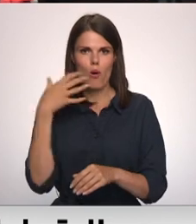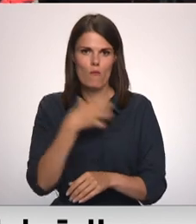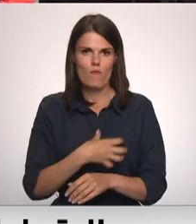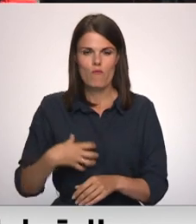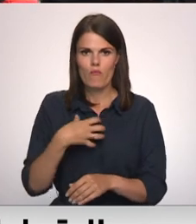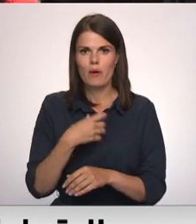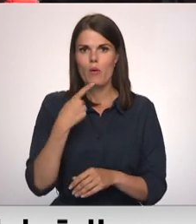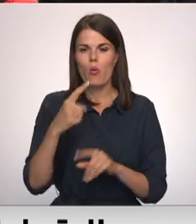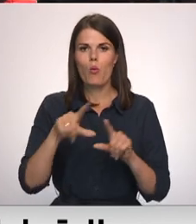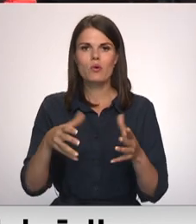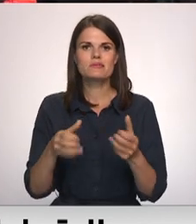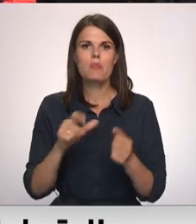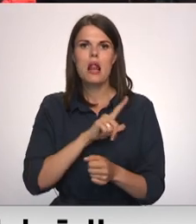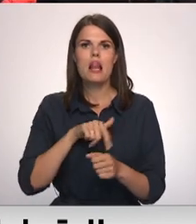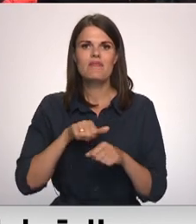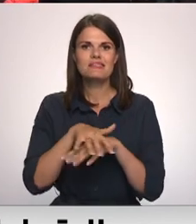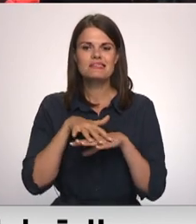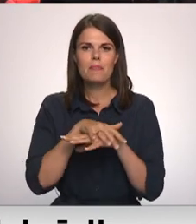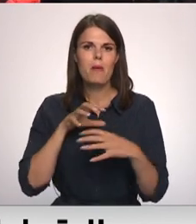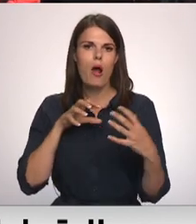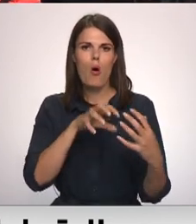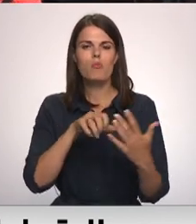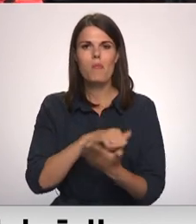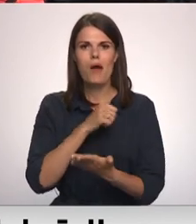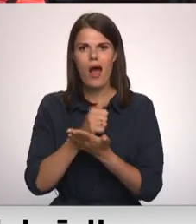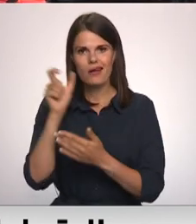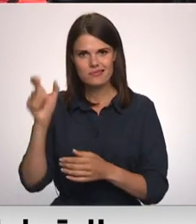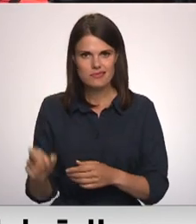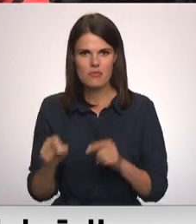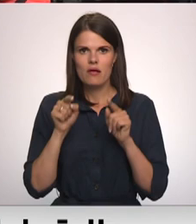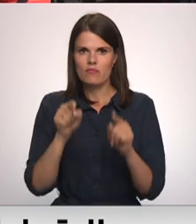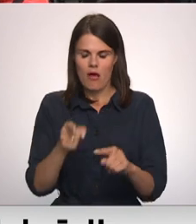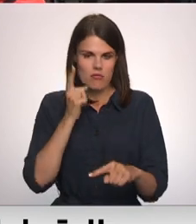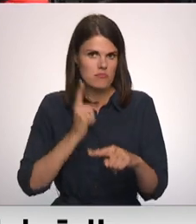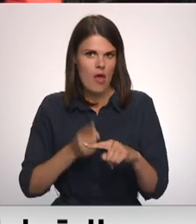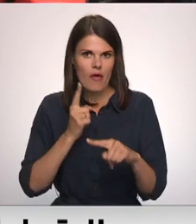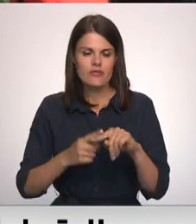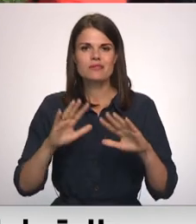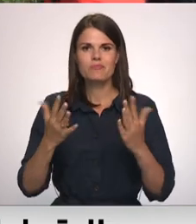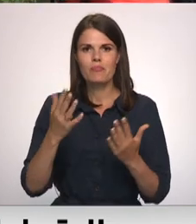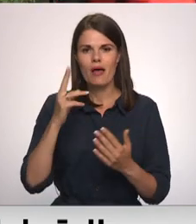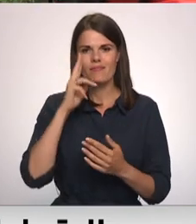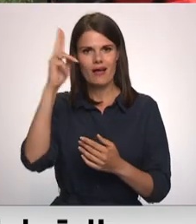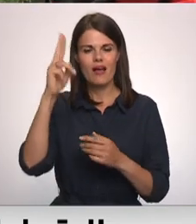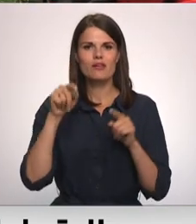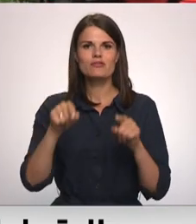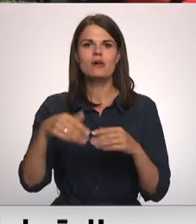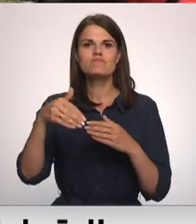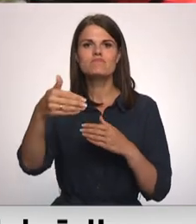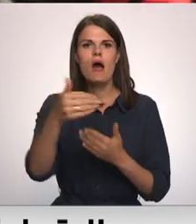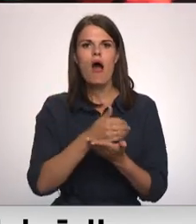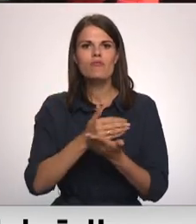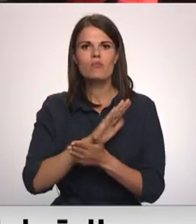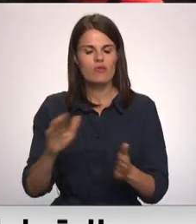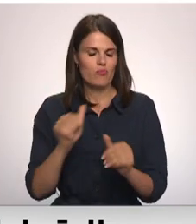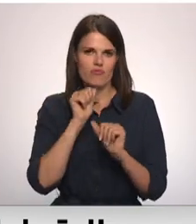skaidro uzņēmuma Latvijas sabiedriskais autobusu pārstāvis, tas sot nepieļaujami, tomēr garantēt, ka šādi incidenti nebūs